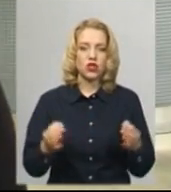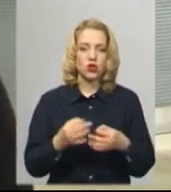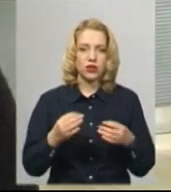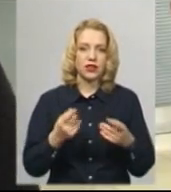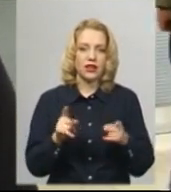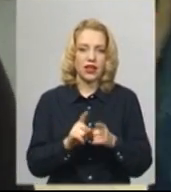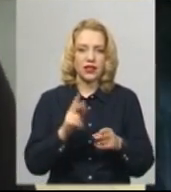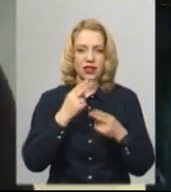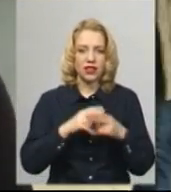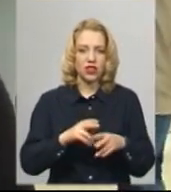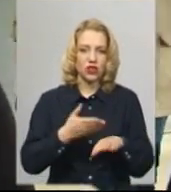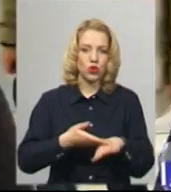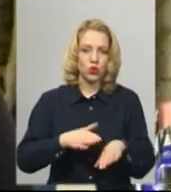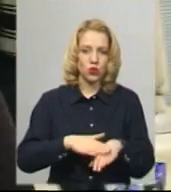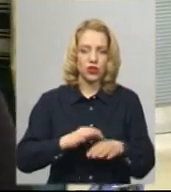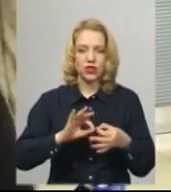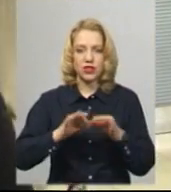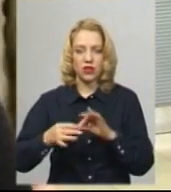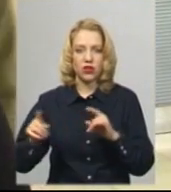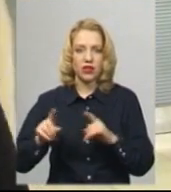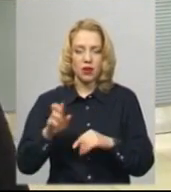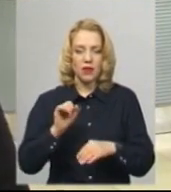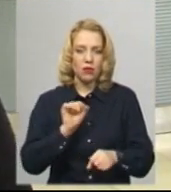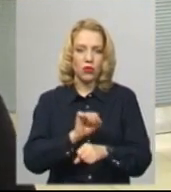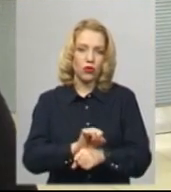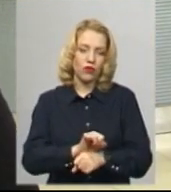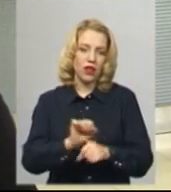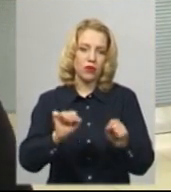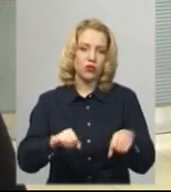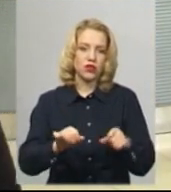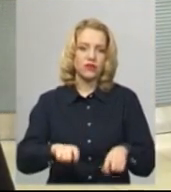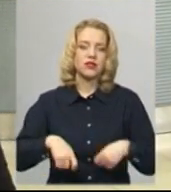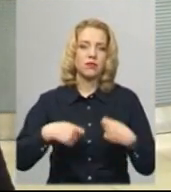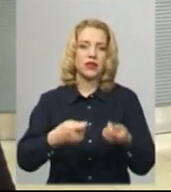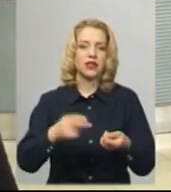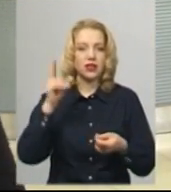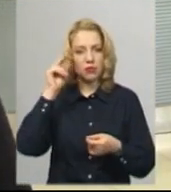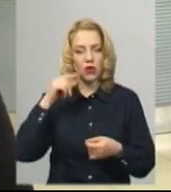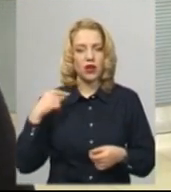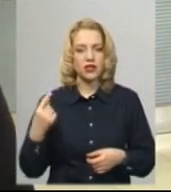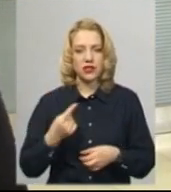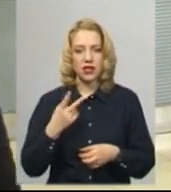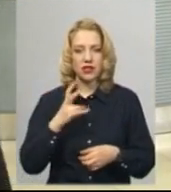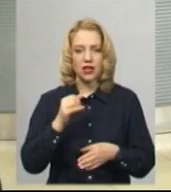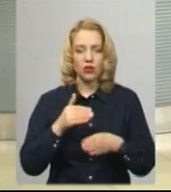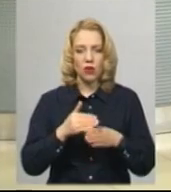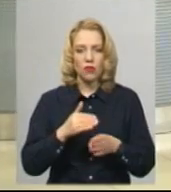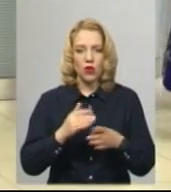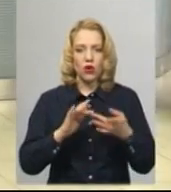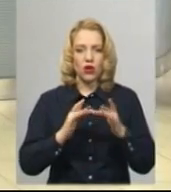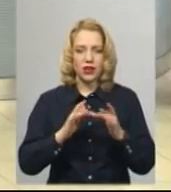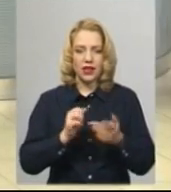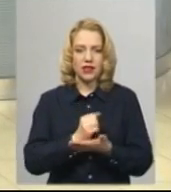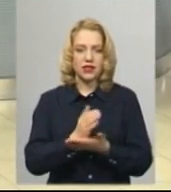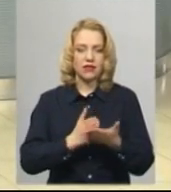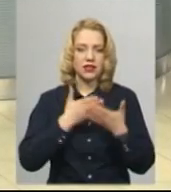технічних чи труднощів, складнощів, які би блокували можливості передати показники за допомогою онлайн-сервісів, немає.